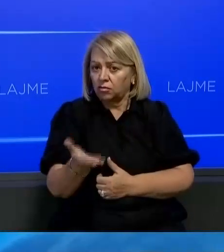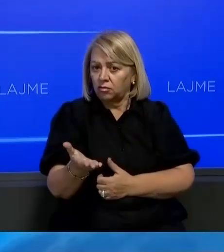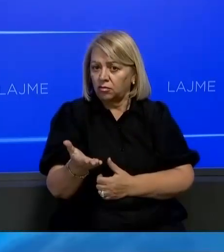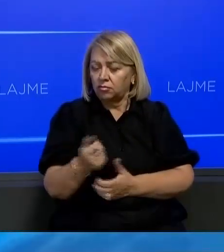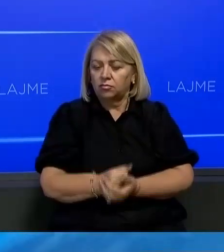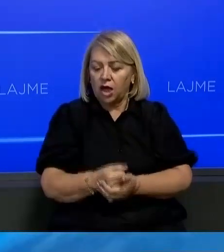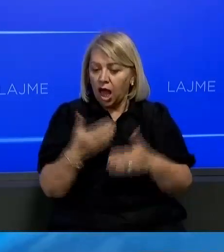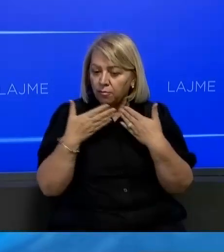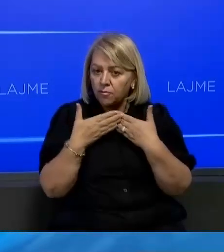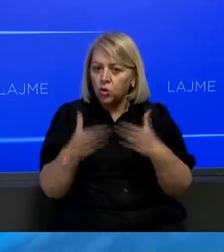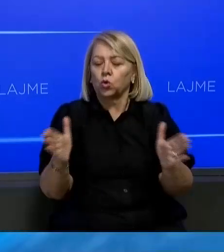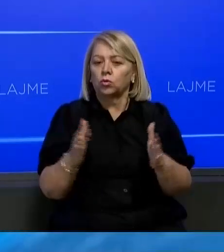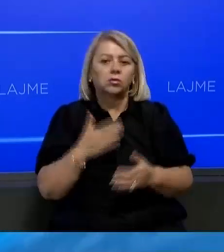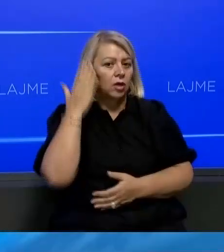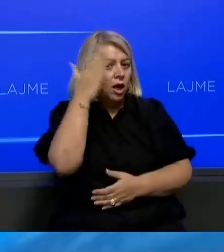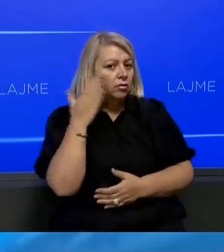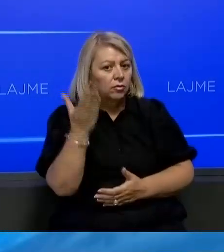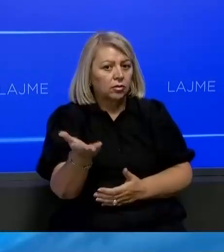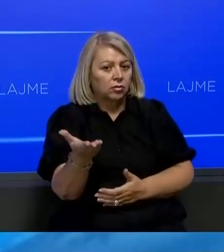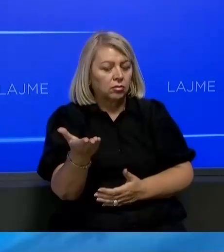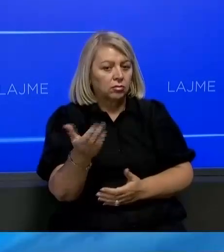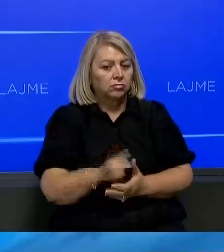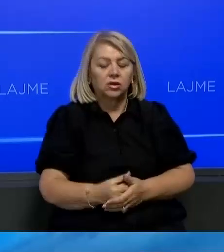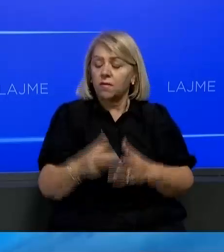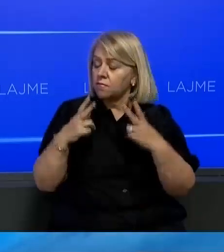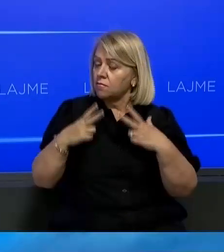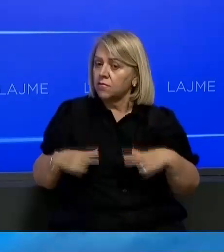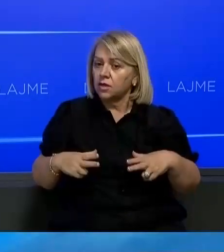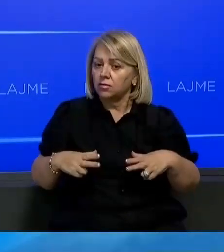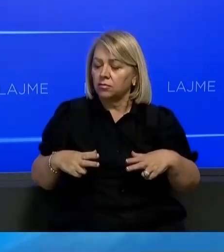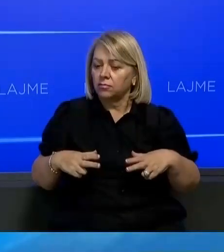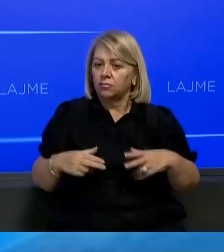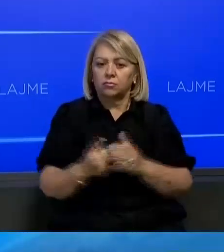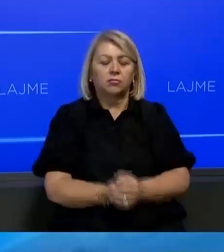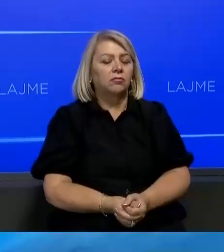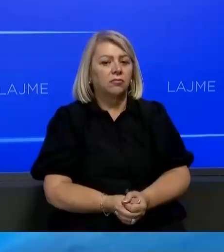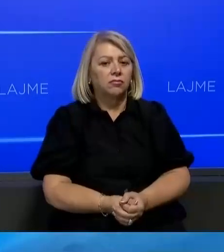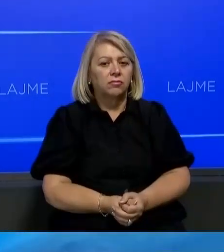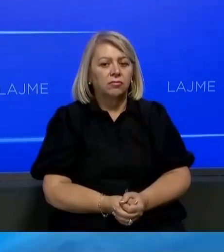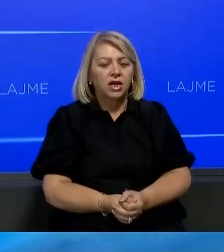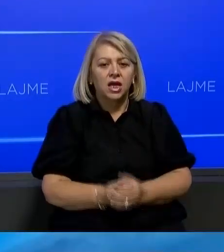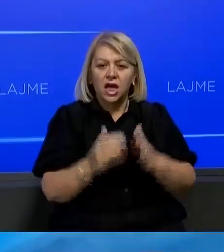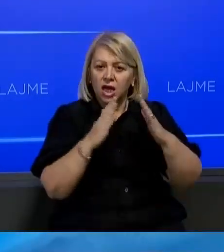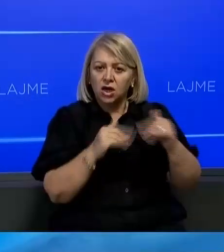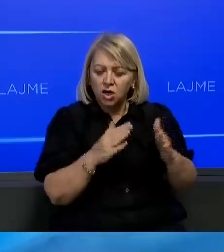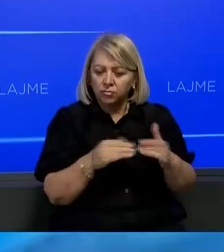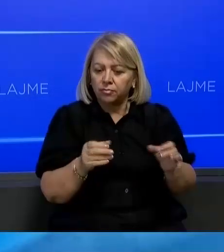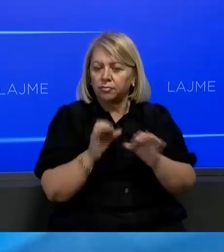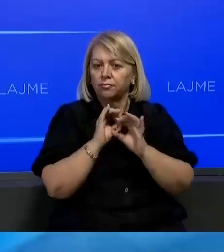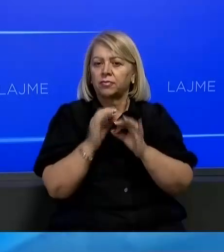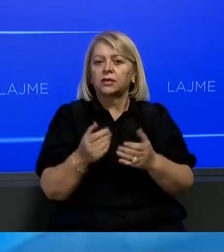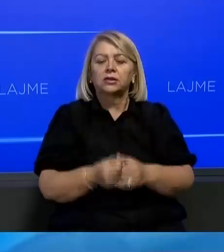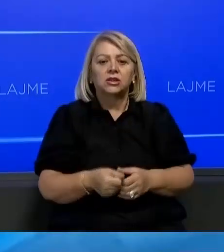po për të apur rrugën të ardhëmës, që nuk mund të edhe pasht, asë e begat për rajonin, pa o shëruar